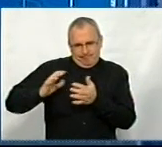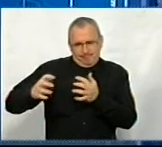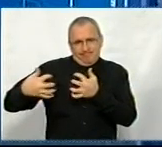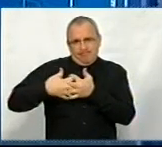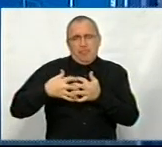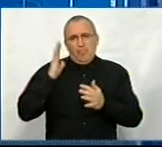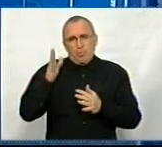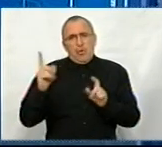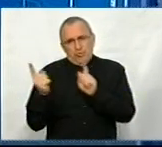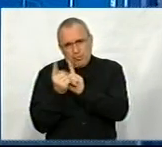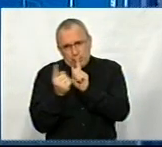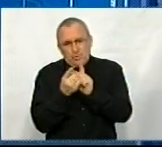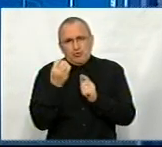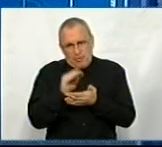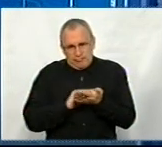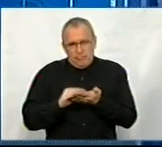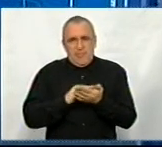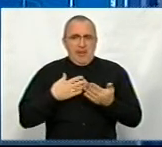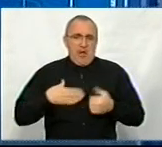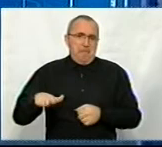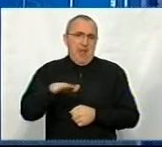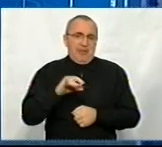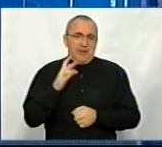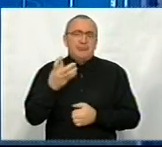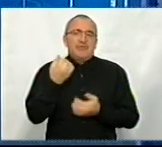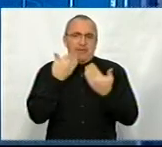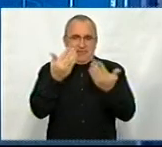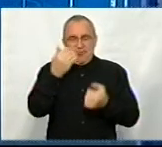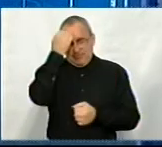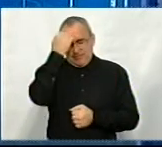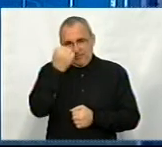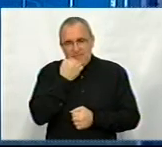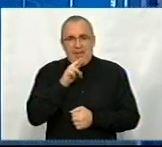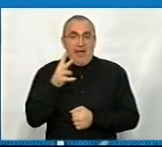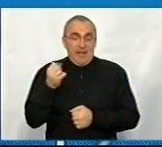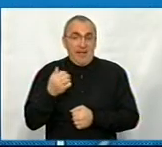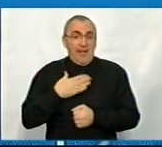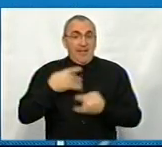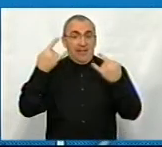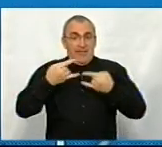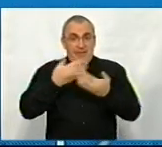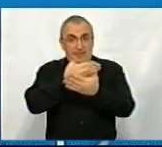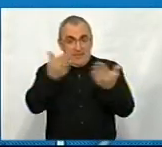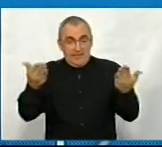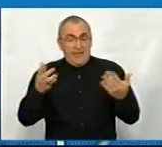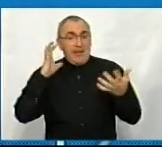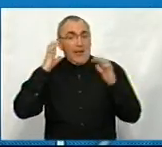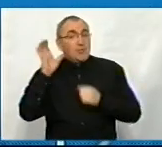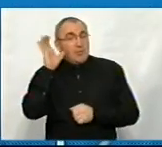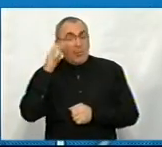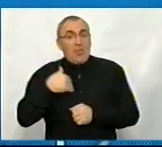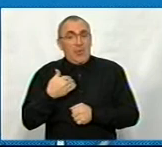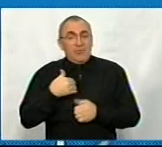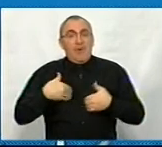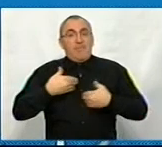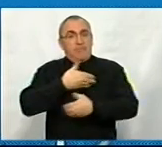власне, ми будемо зустрічатися ще не один раз на наших майданчиках. Ще раз вам дуже дякую. Дякую, Яна. А нашим телеглядачам і радіослухачам я